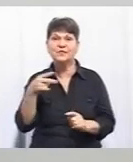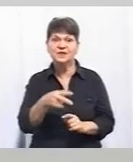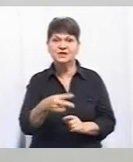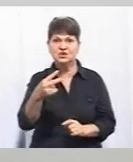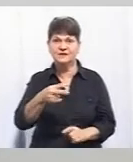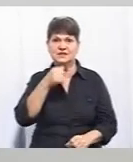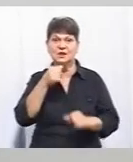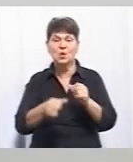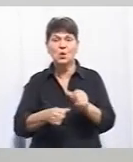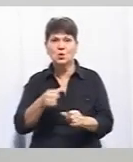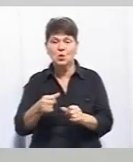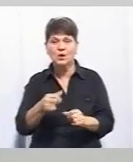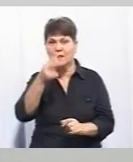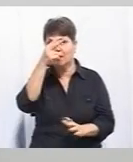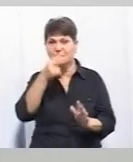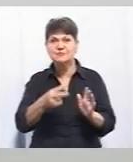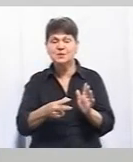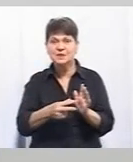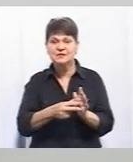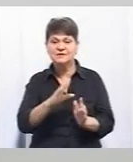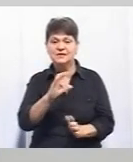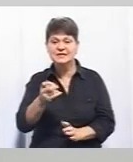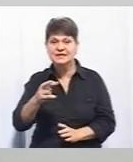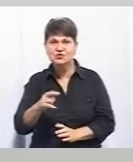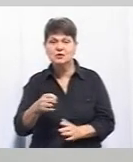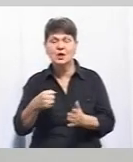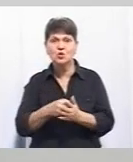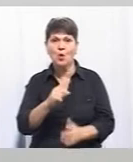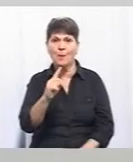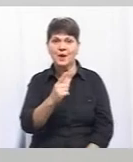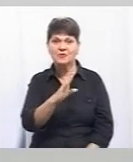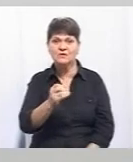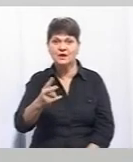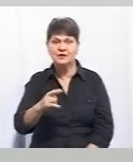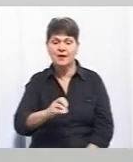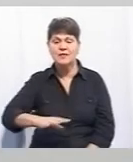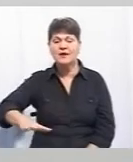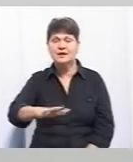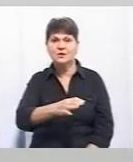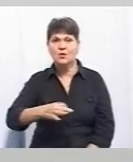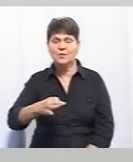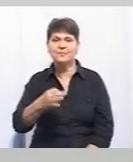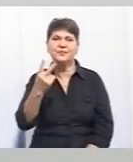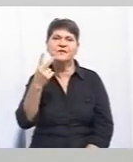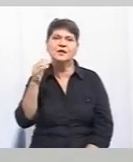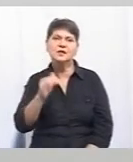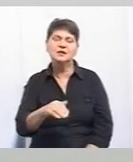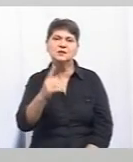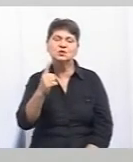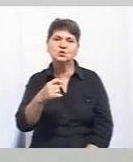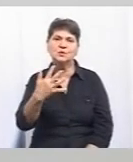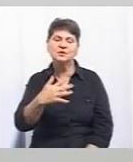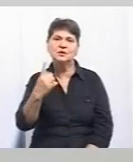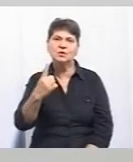року, восьмі місяців січня по перше вересня, на території області відбулося 2151 дорожньо